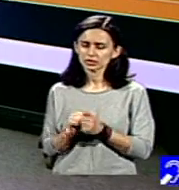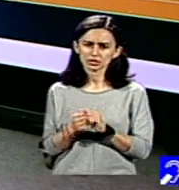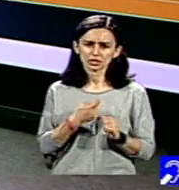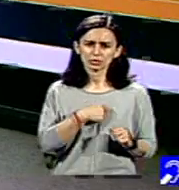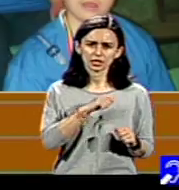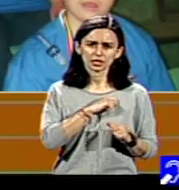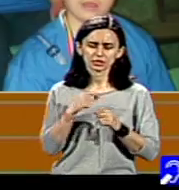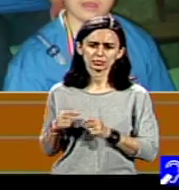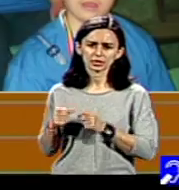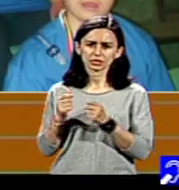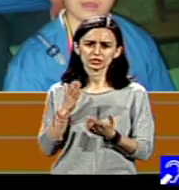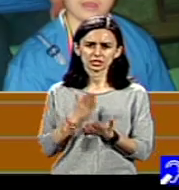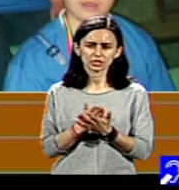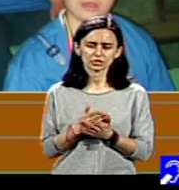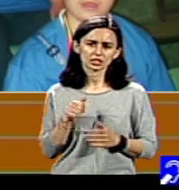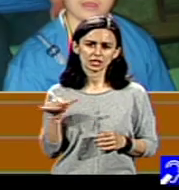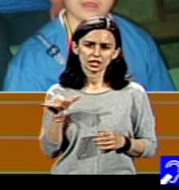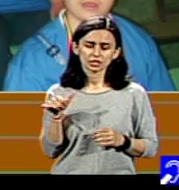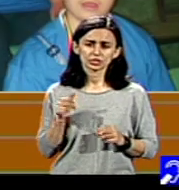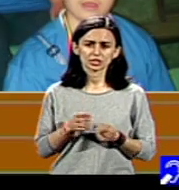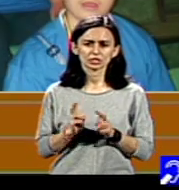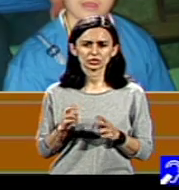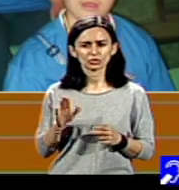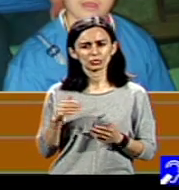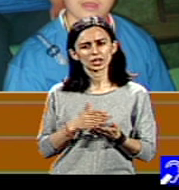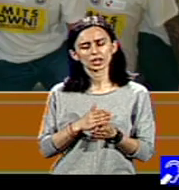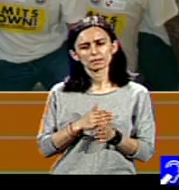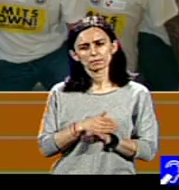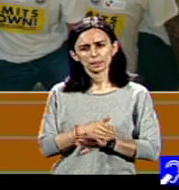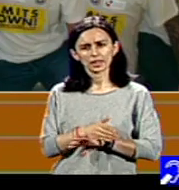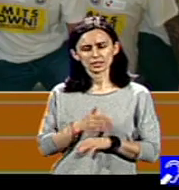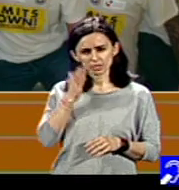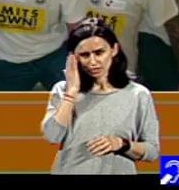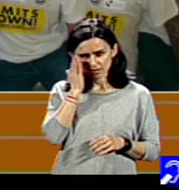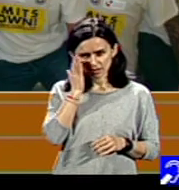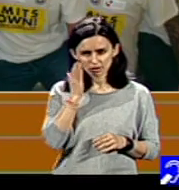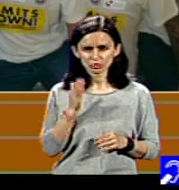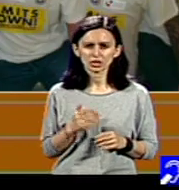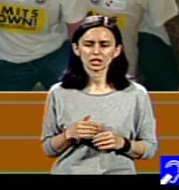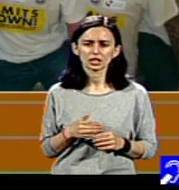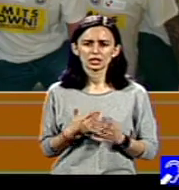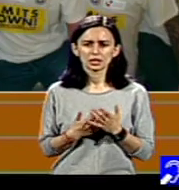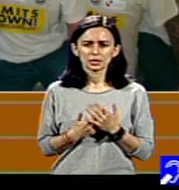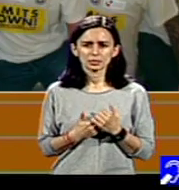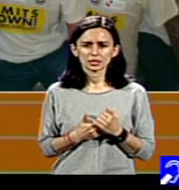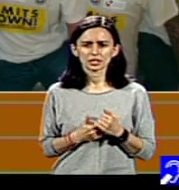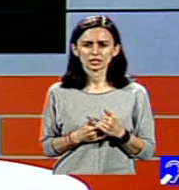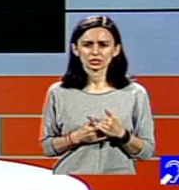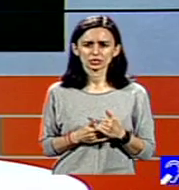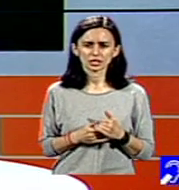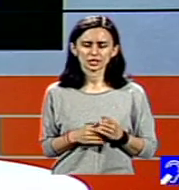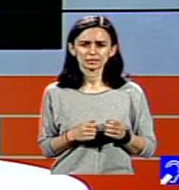hotărască, decidă cine și cum are acces în școala respectivă, pentru că nu este școala. Este